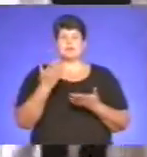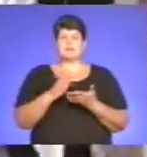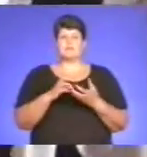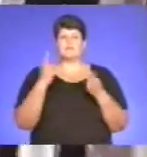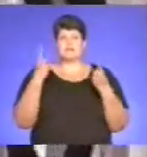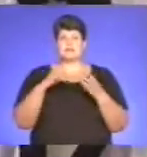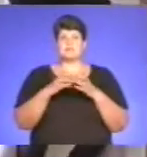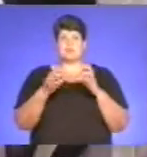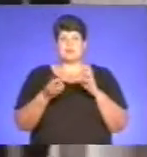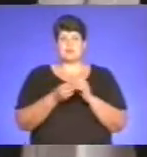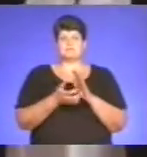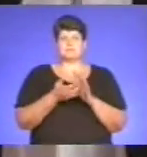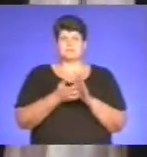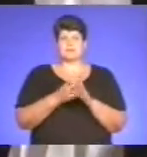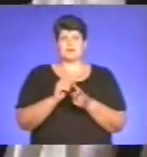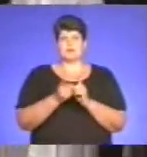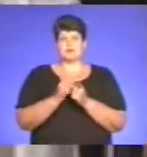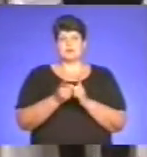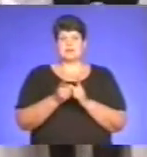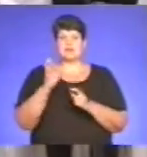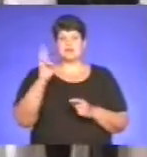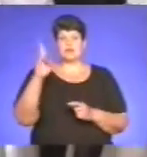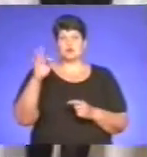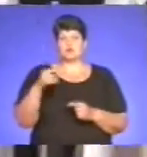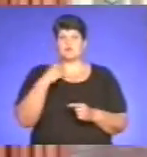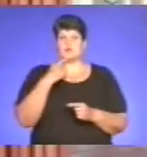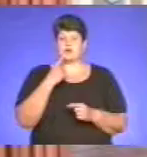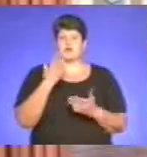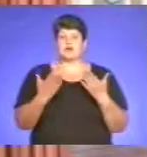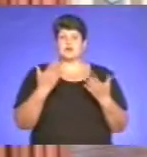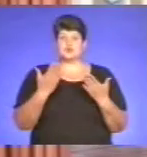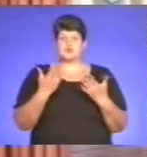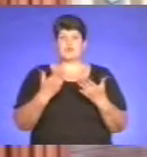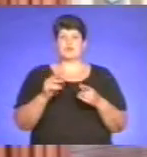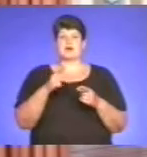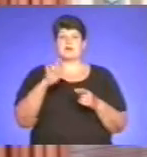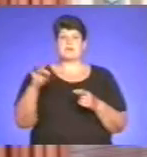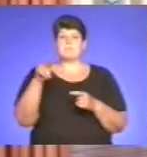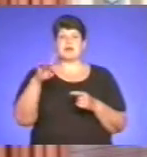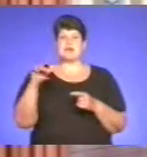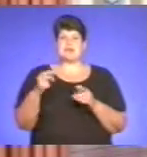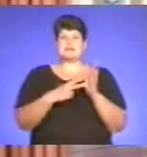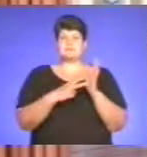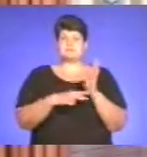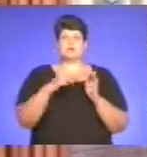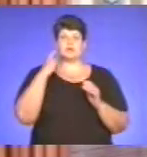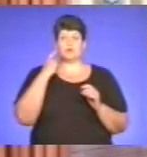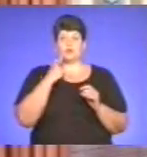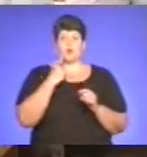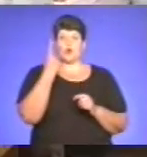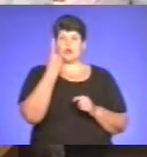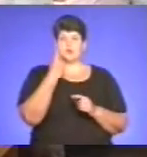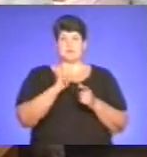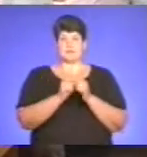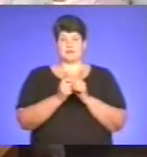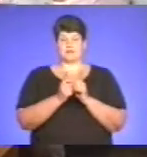глухих – нестача професійних перекладачів. Надія Куцовська каже, якщо у країнах Прибалтики на 70 нечуючих один сурдоперекладач,